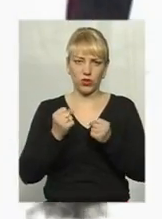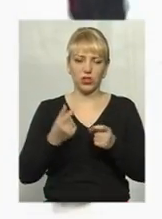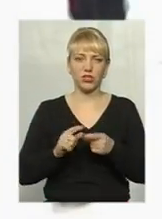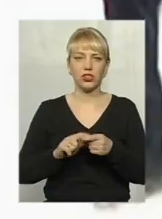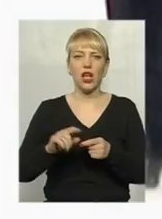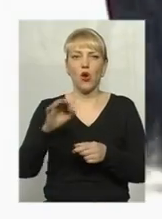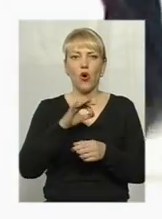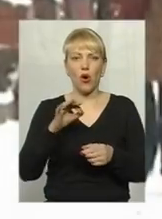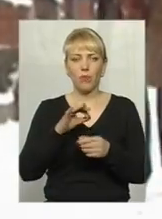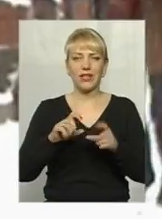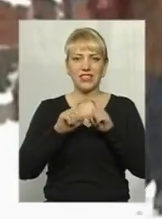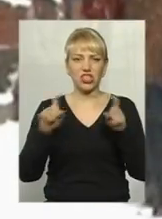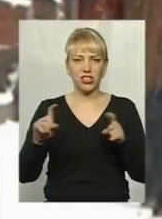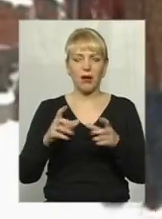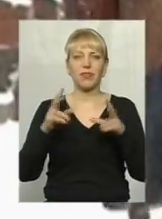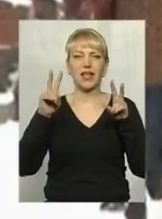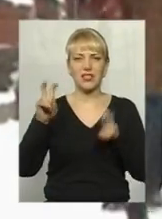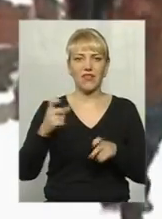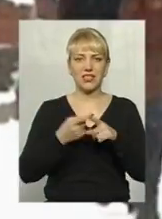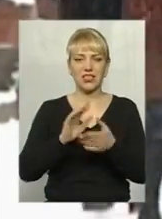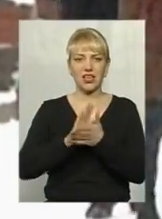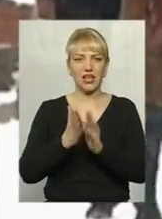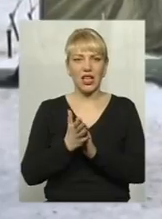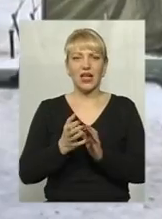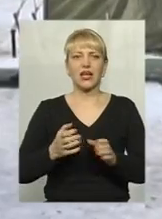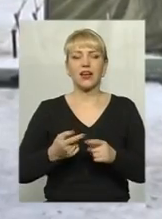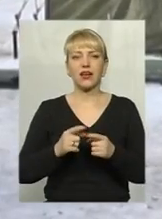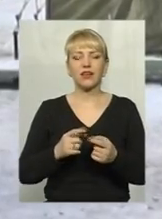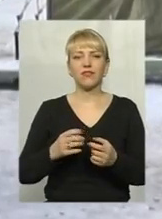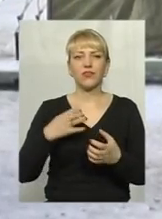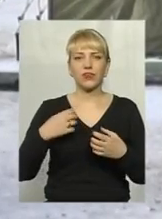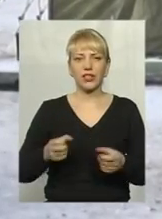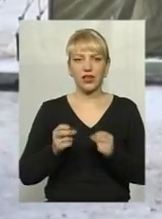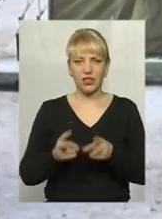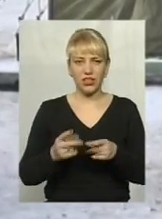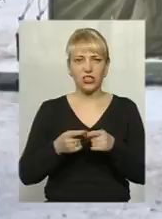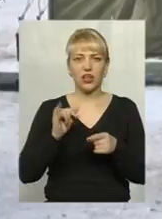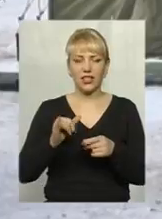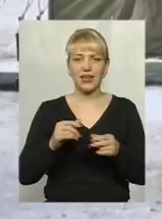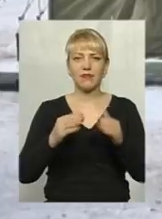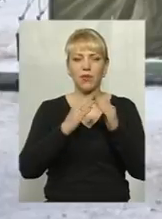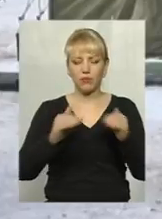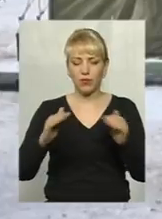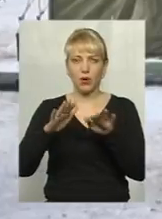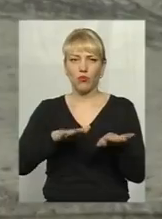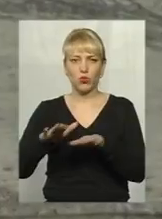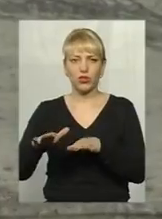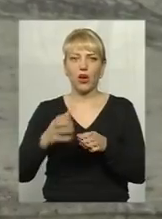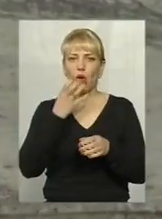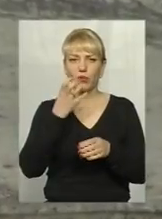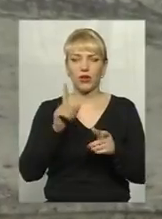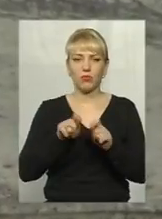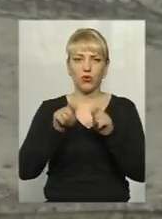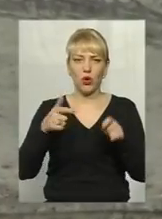надзвичайних ситуацій називає становище критичним. І до 147 стаціонарних пунктів обігріву, які були відкриті ще у грудні,